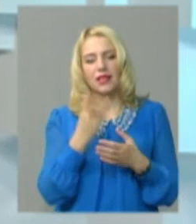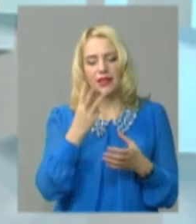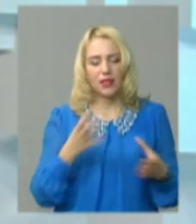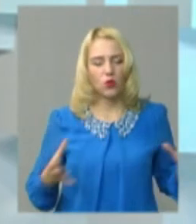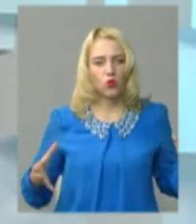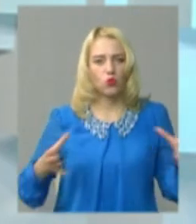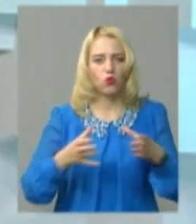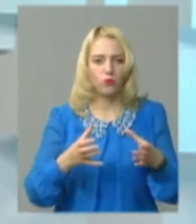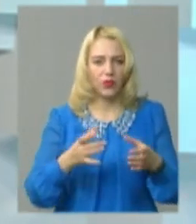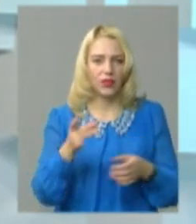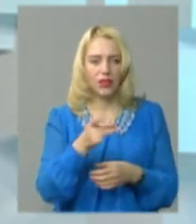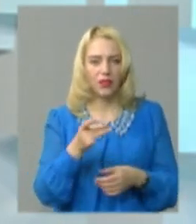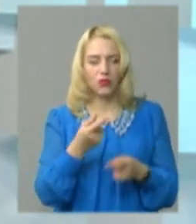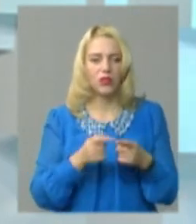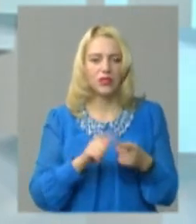укрупнених райони,